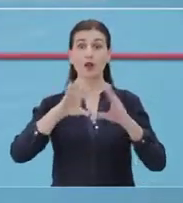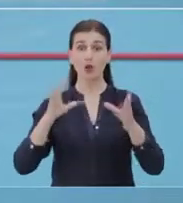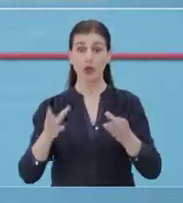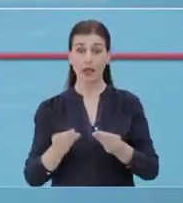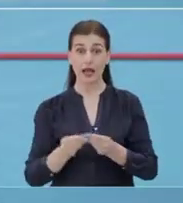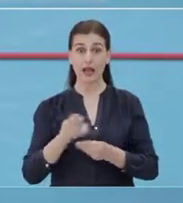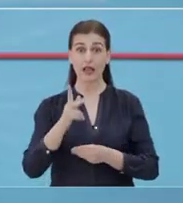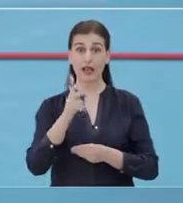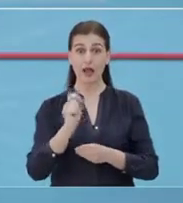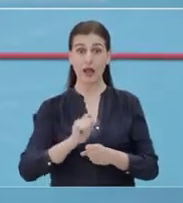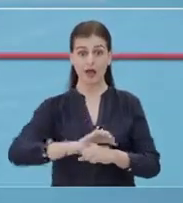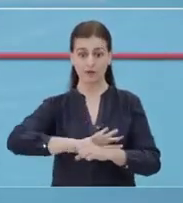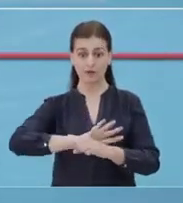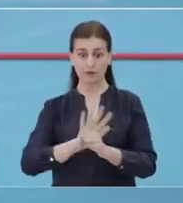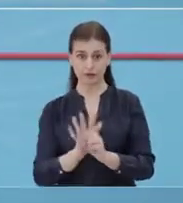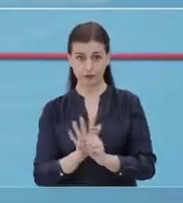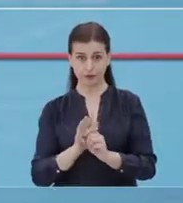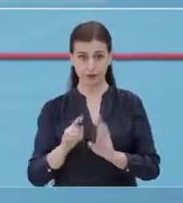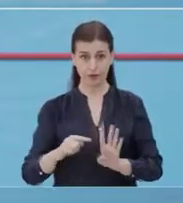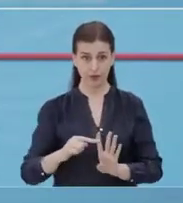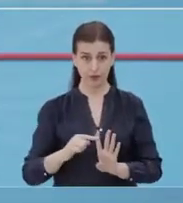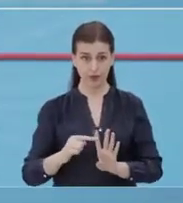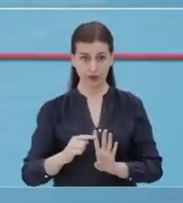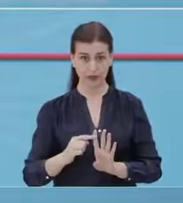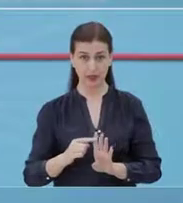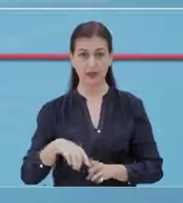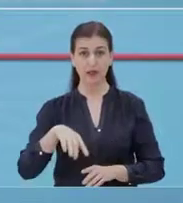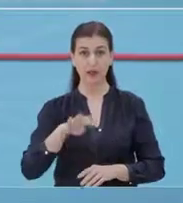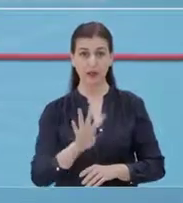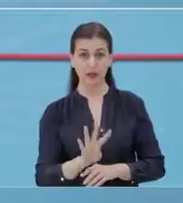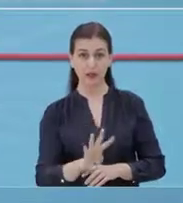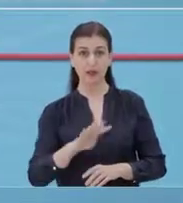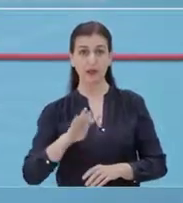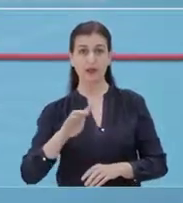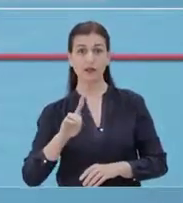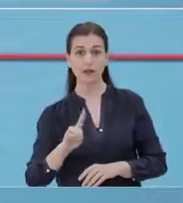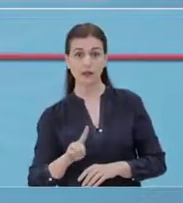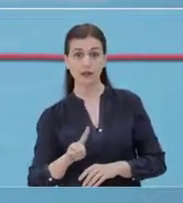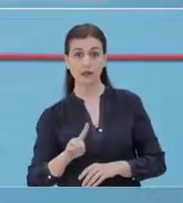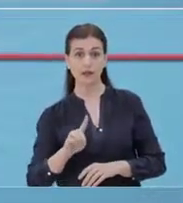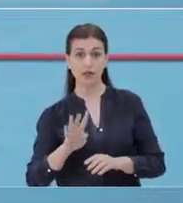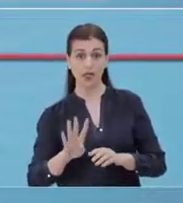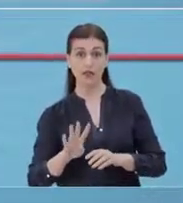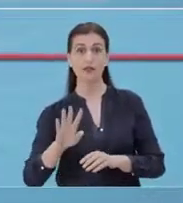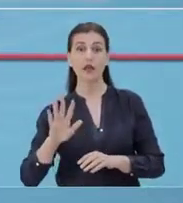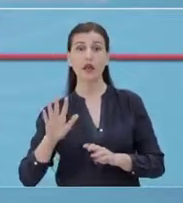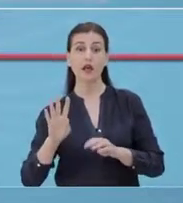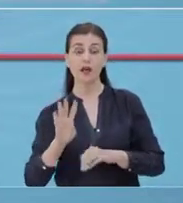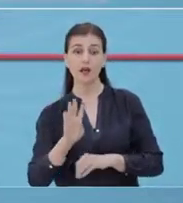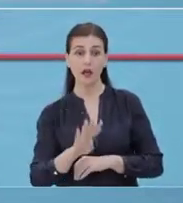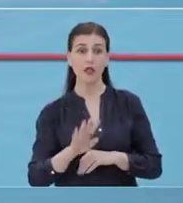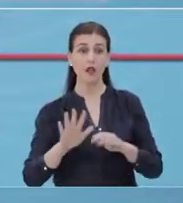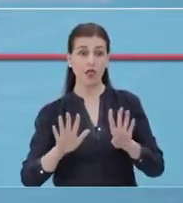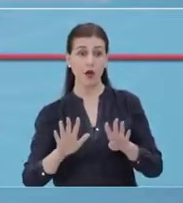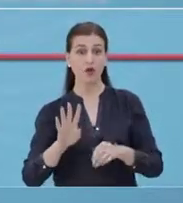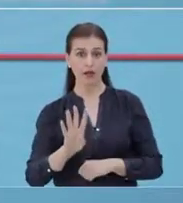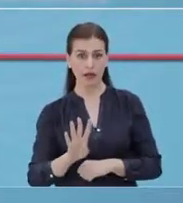sëmundje. Dhe në total kanë rezultuar pozitiv 494 raste.